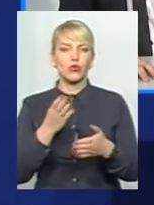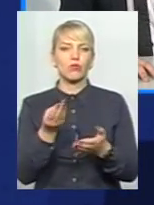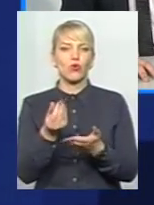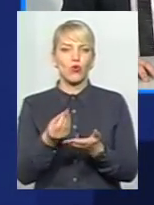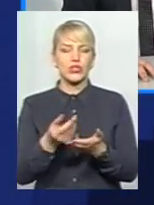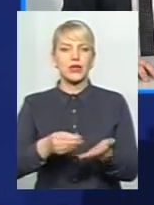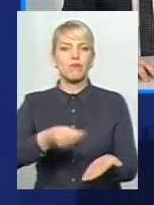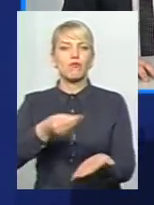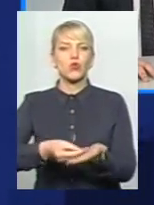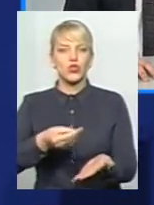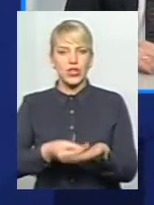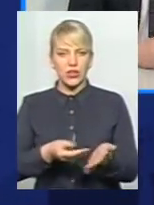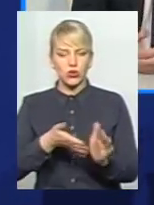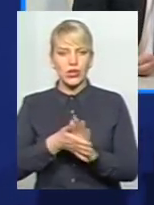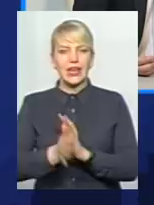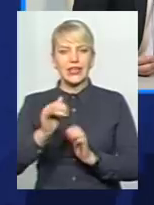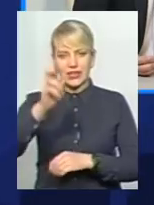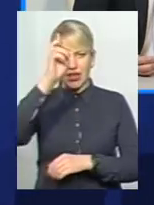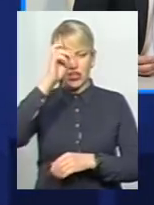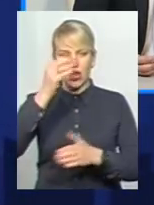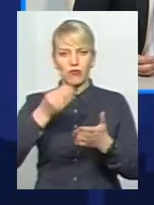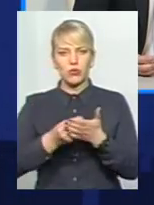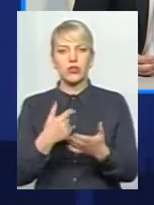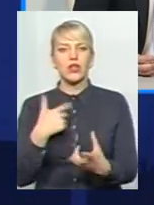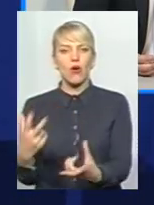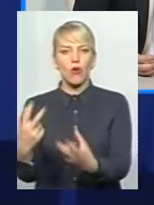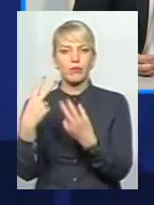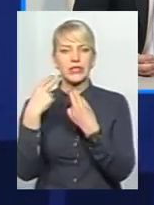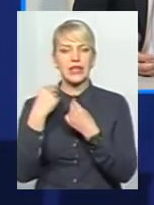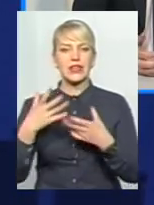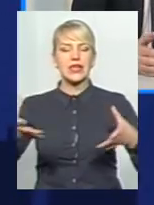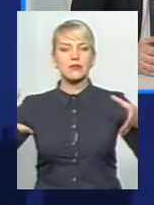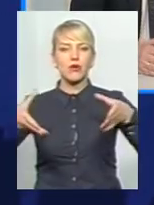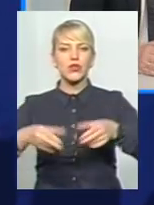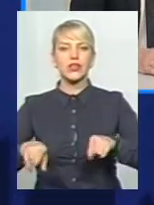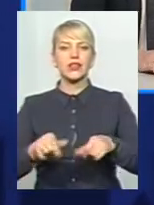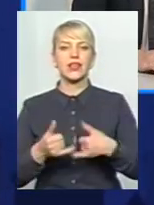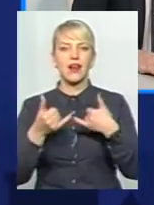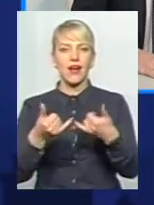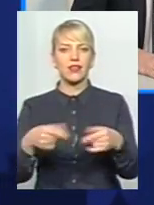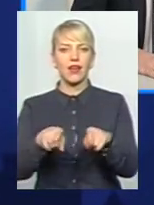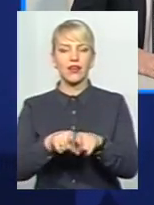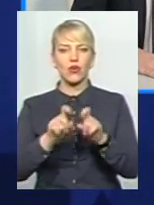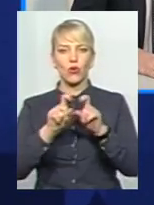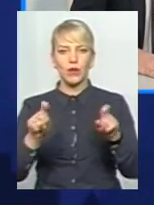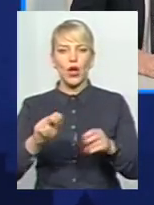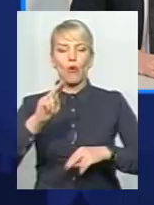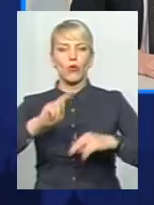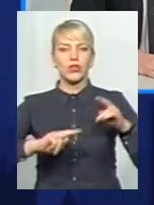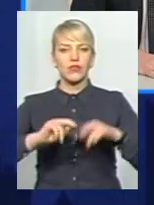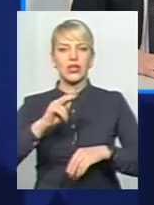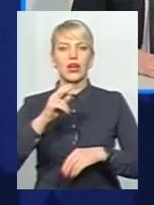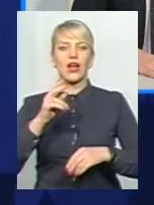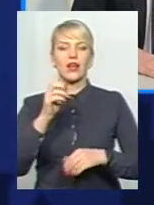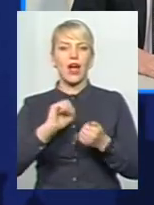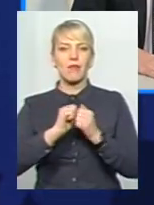державних коштів бюджетних, які нам, принаймні, обіцяють на співфінансування для таких об'єктів. Будівництво на Кам'янецькій 2А, про яке